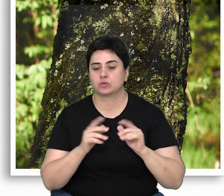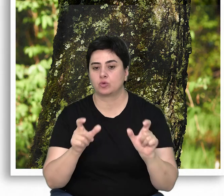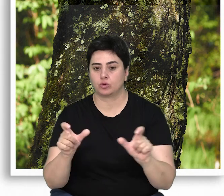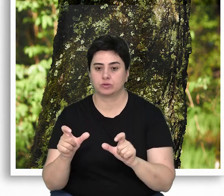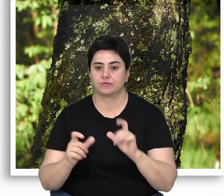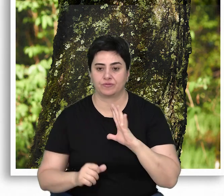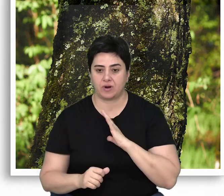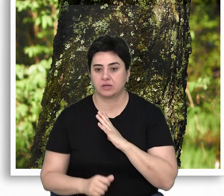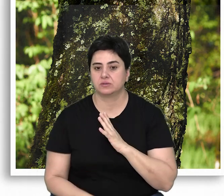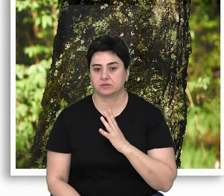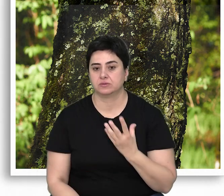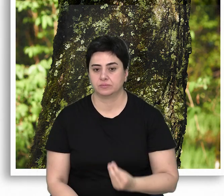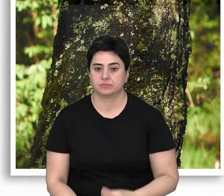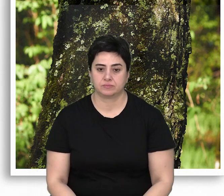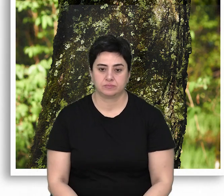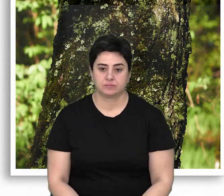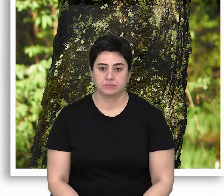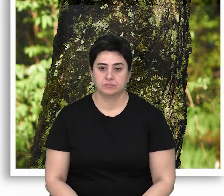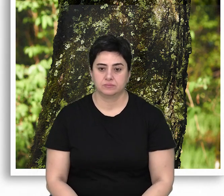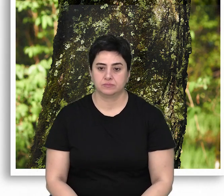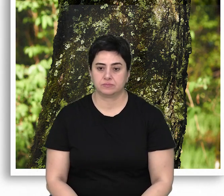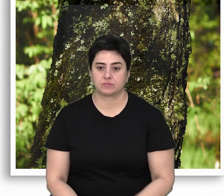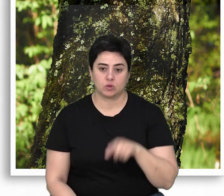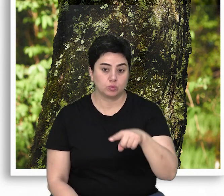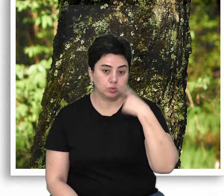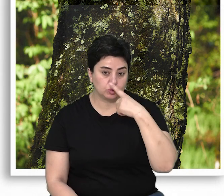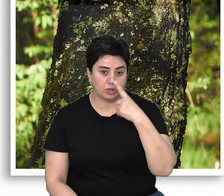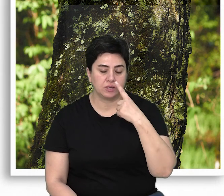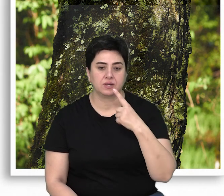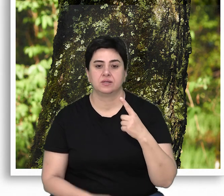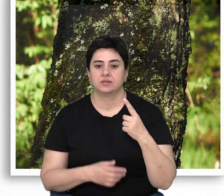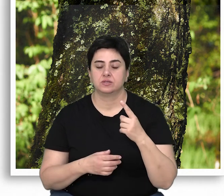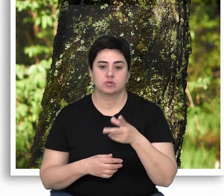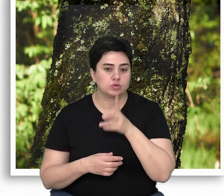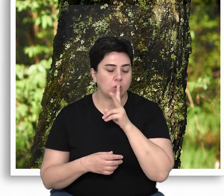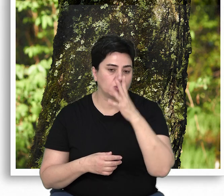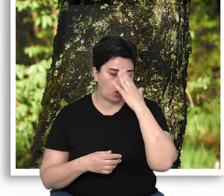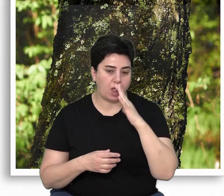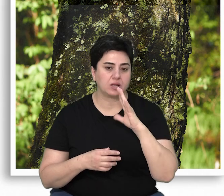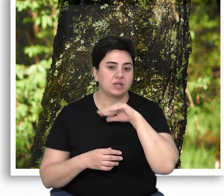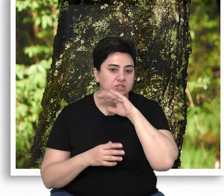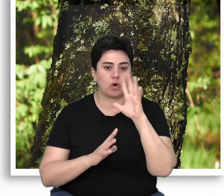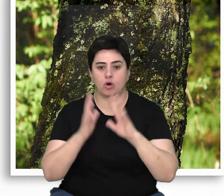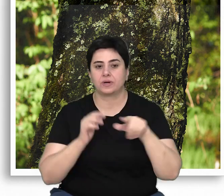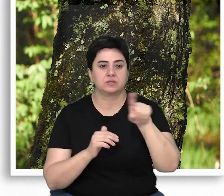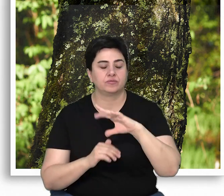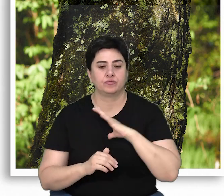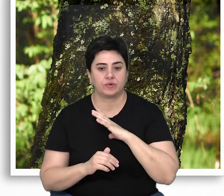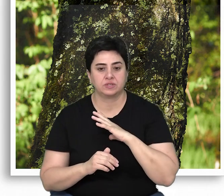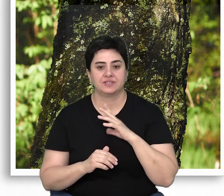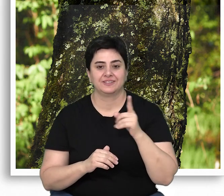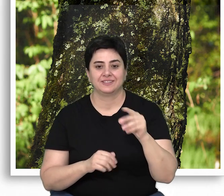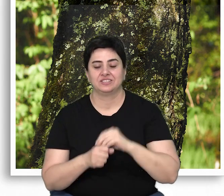korunduğu alanların varlığı söz konusu olabilmektedir. Bu yüzden neredeyse son doğal yaşlı ormanların kaldığı